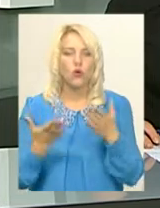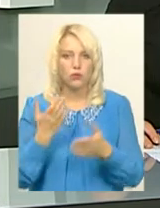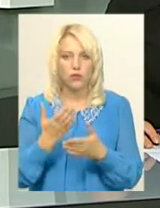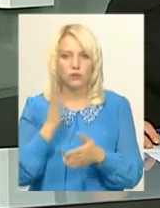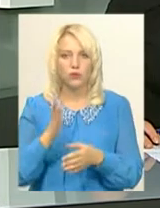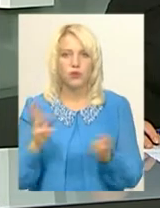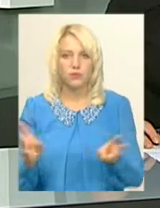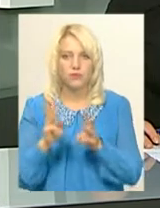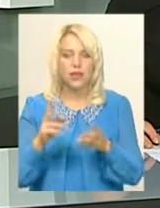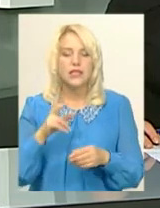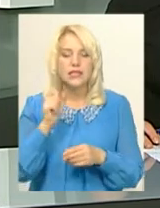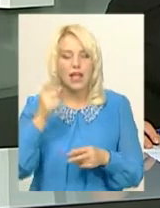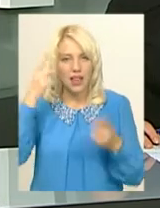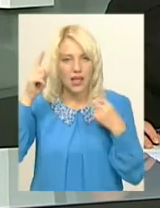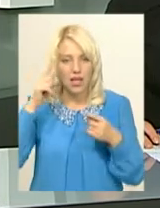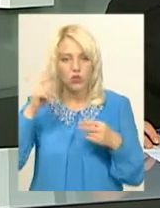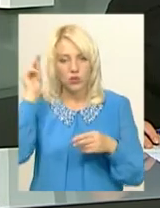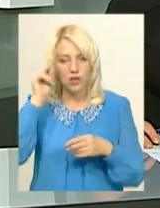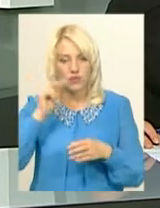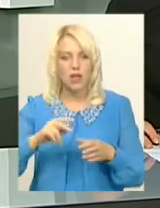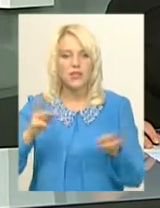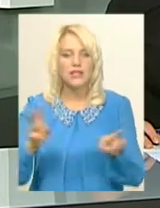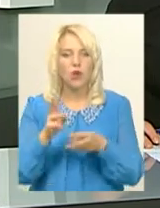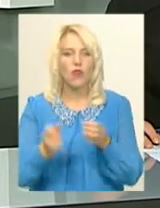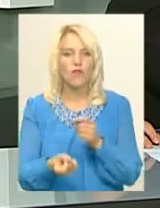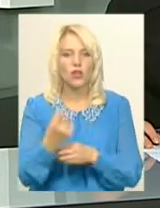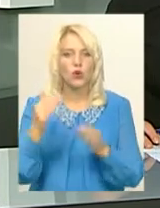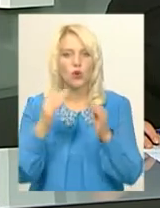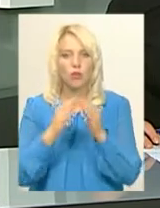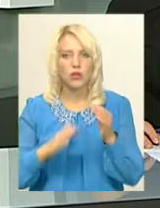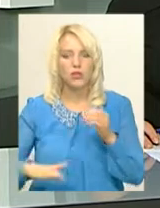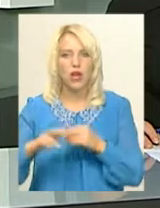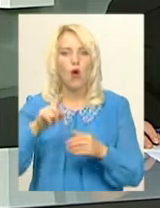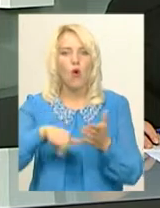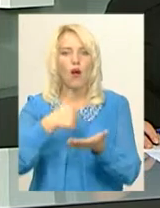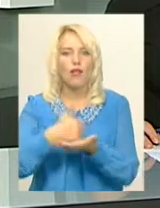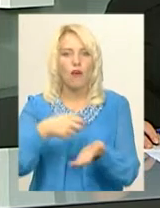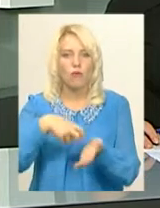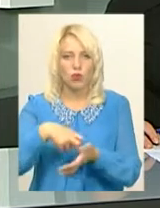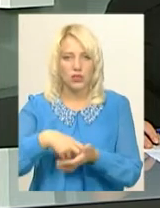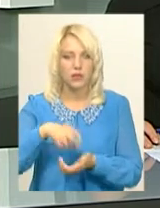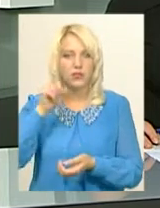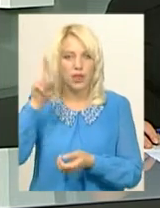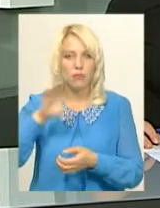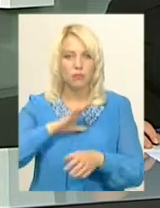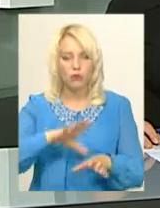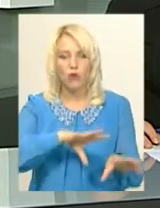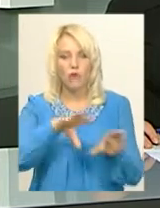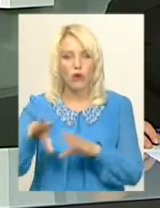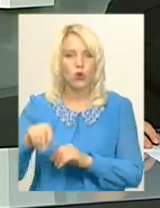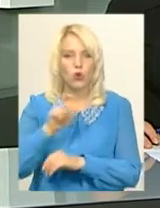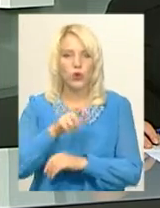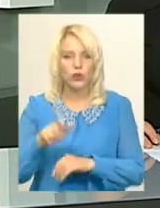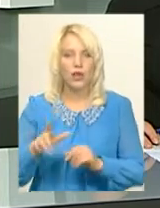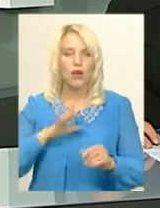За легендою навчань, загоряння виникло в одному із приміщень Хмельницького голов Поштампту. Звідти було евакуйовано людей,